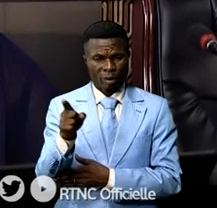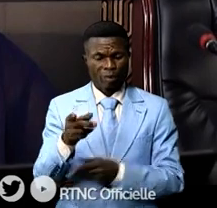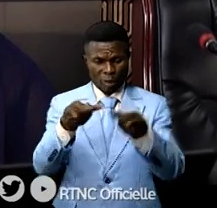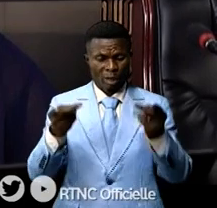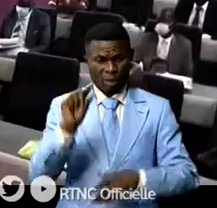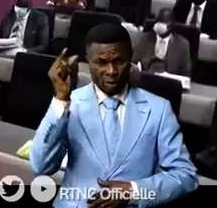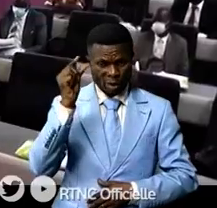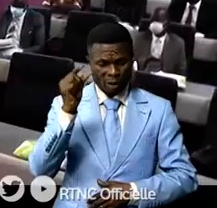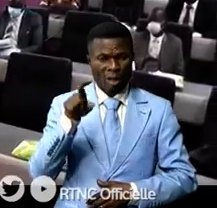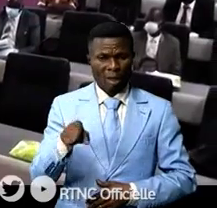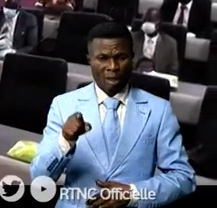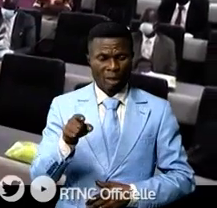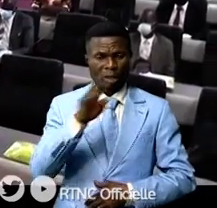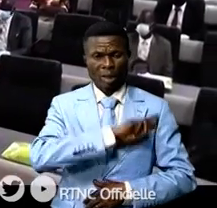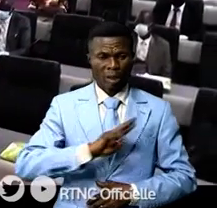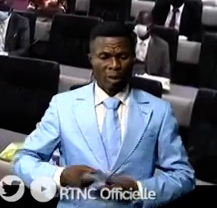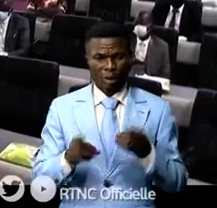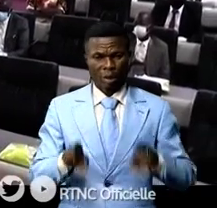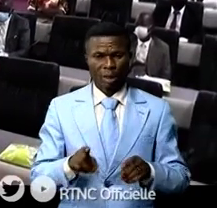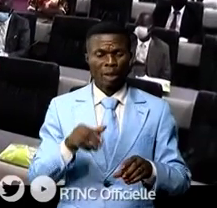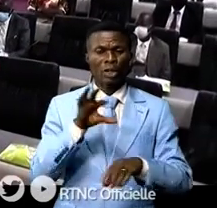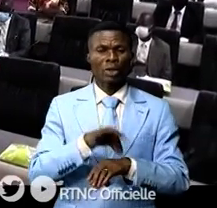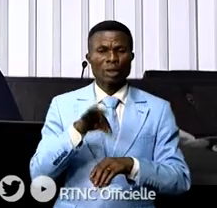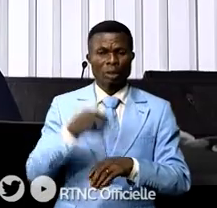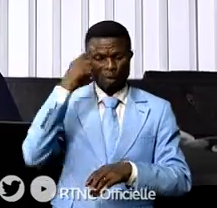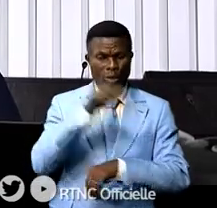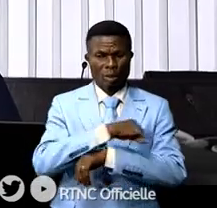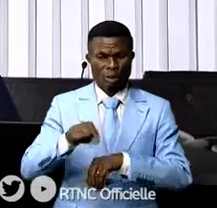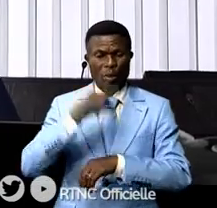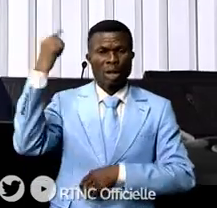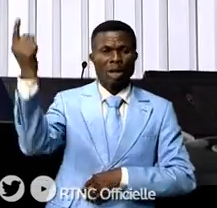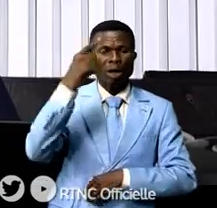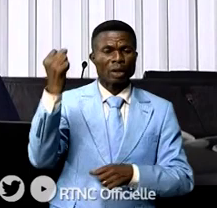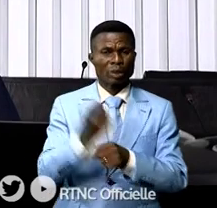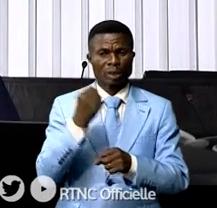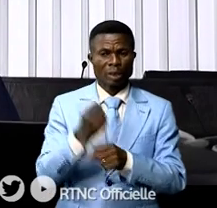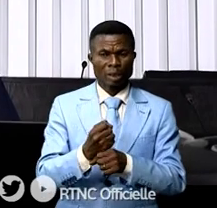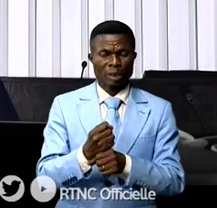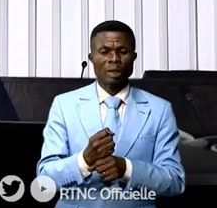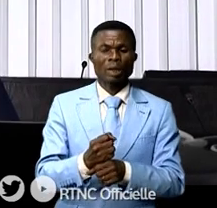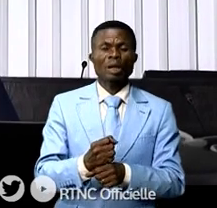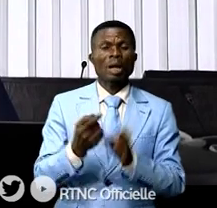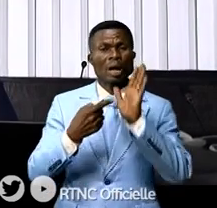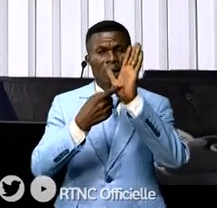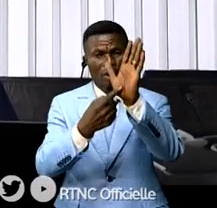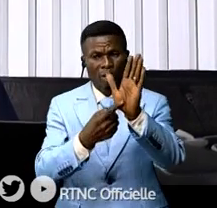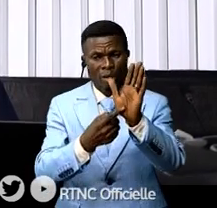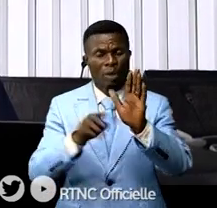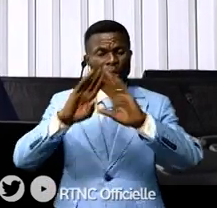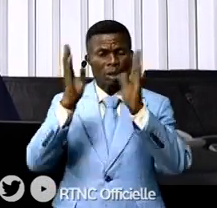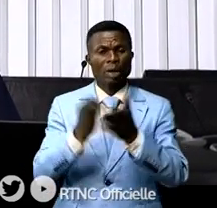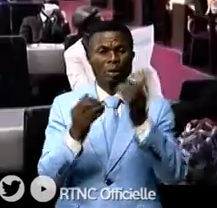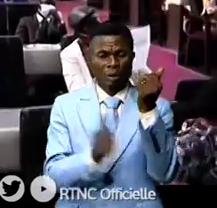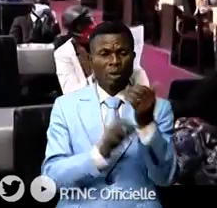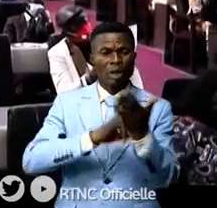sites miniers artisanaux en RDC. C'était une occasion pour les bureaux internationaux du travail BIT de présenter à la Sistema